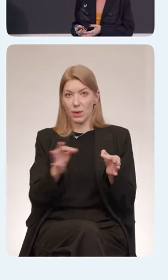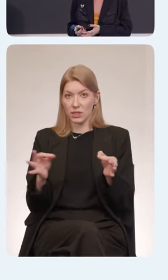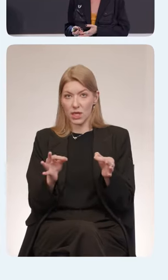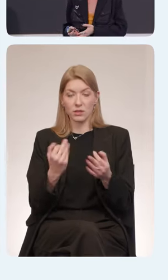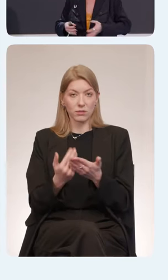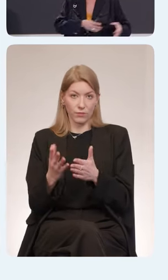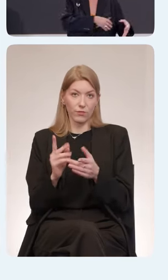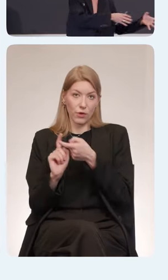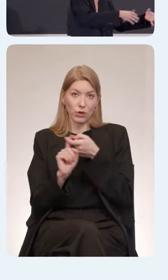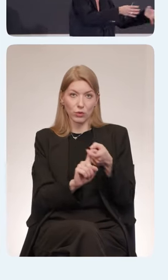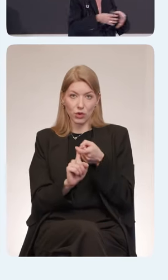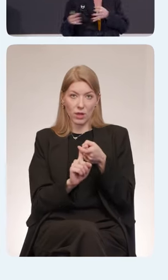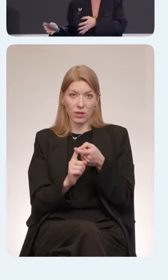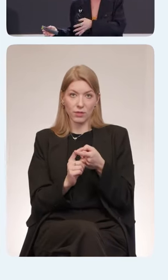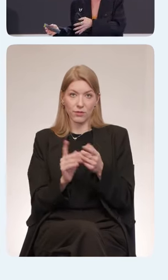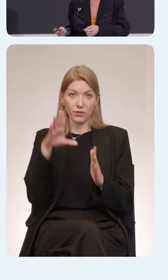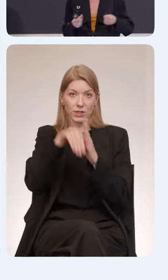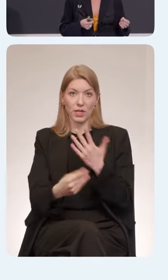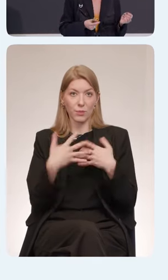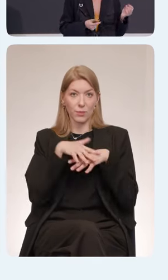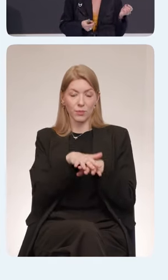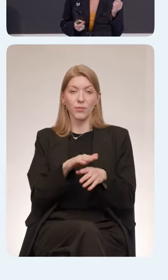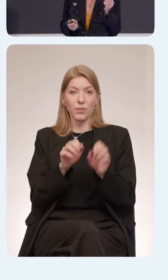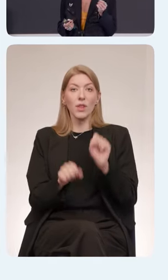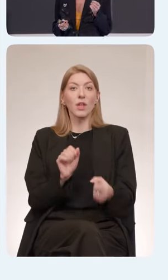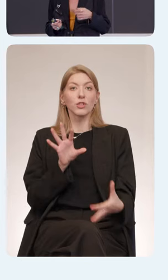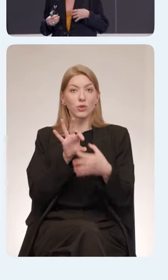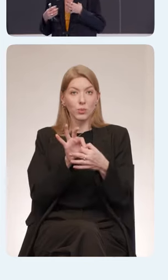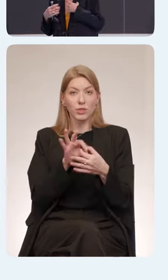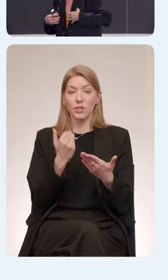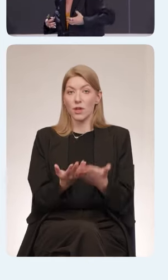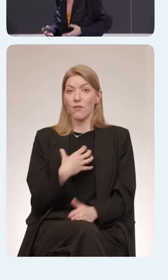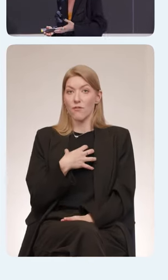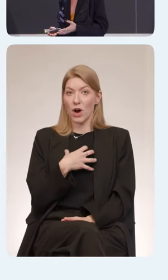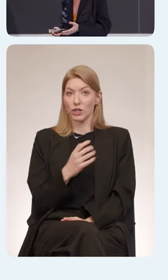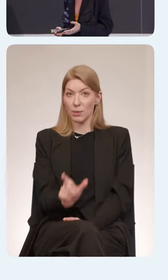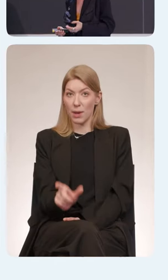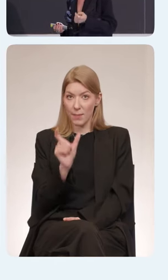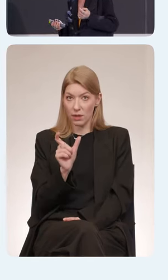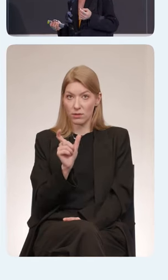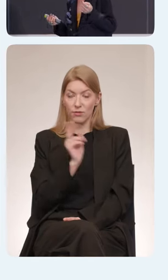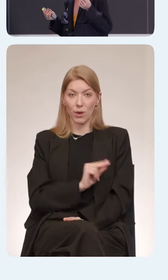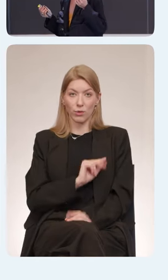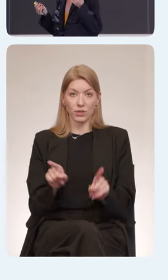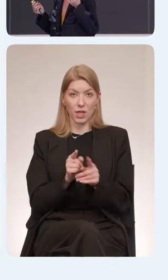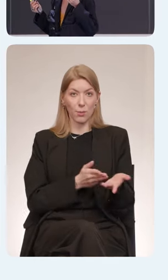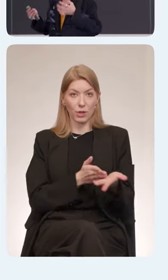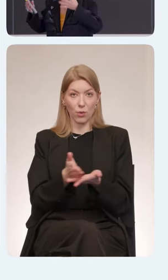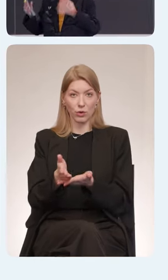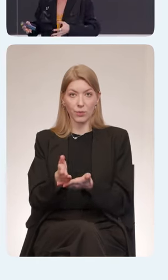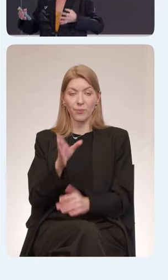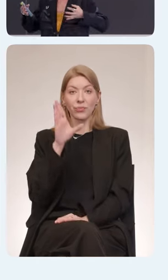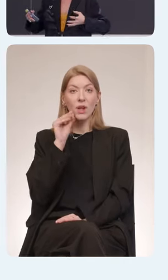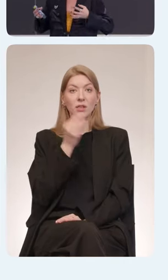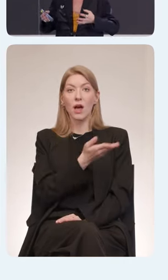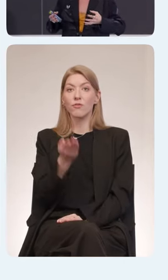внедрение доступности, и попробуйте поработать с каждой из них. Здесь очень важный момент именно работе с таким подходом, что когда